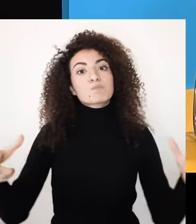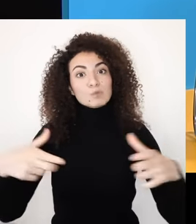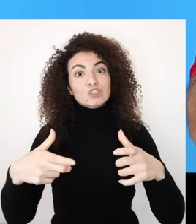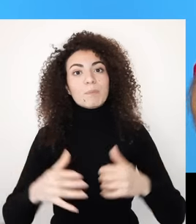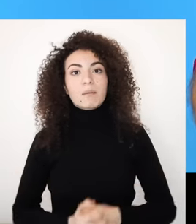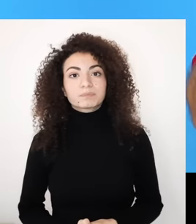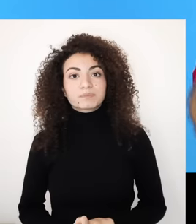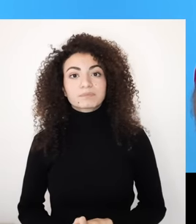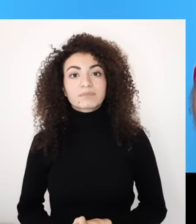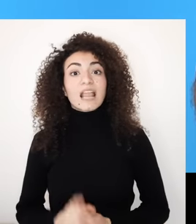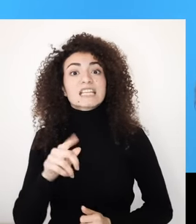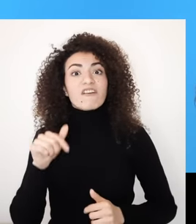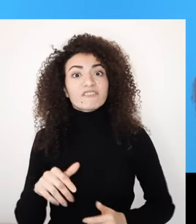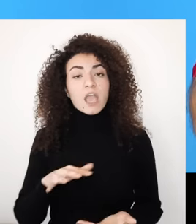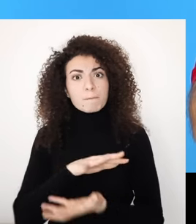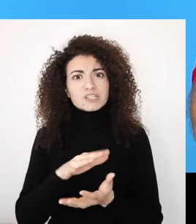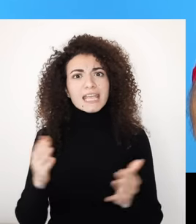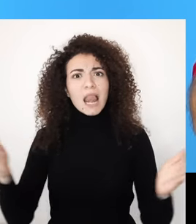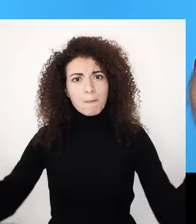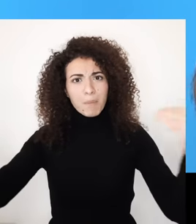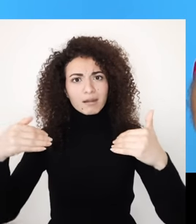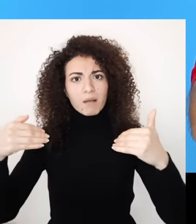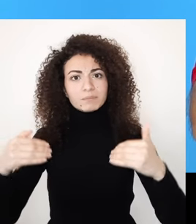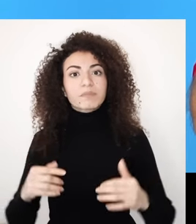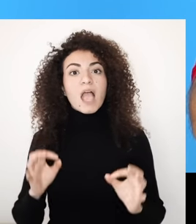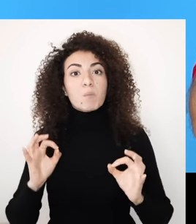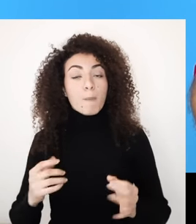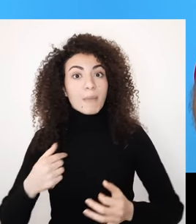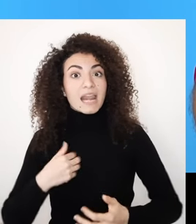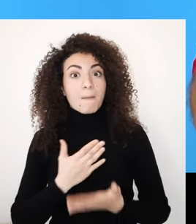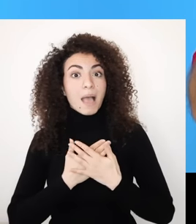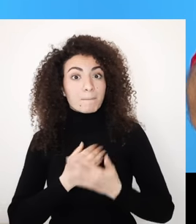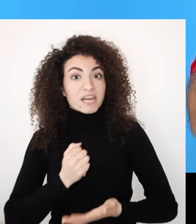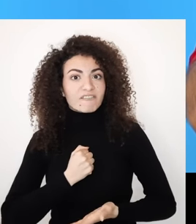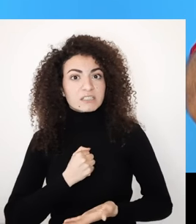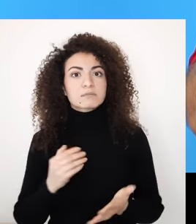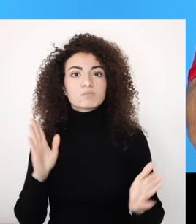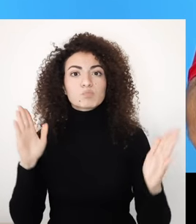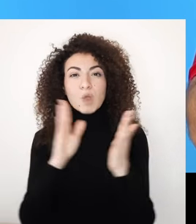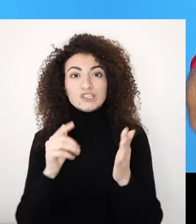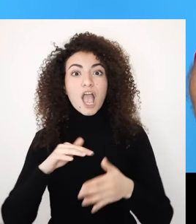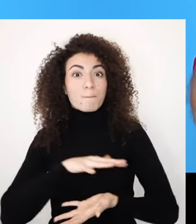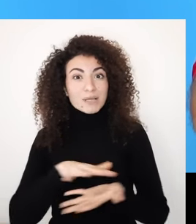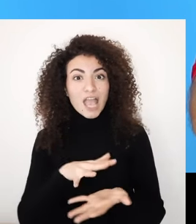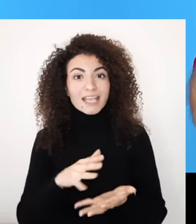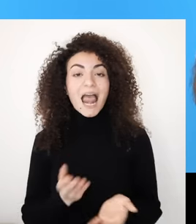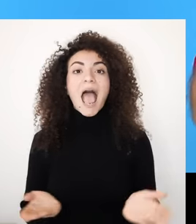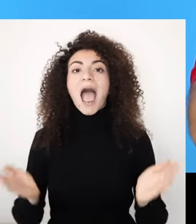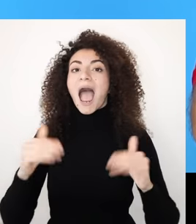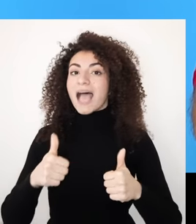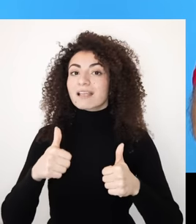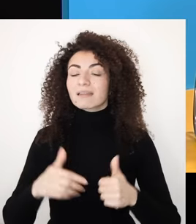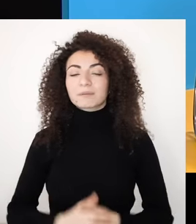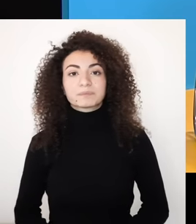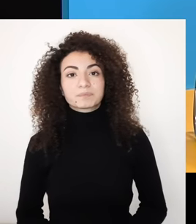المشاكل إذ بيخلق المسيحة الآمنة الداخلية يلي بتسمحنا نكون على صلة بقدراتنا الإبداعية وبالقدرة على حل